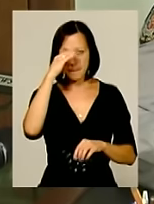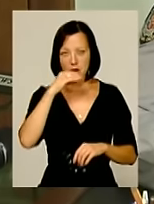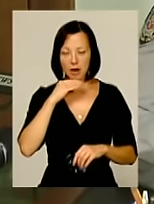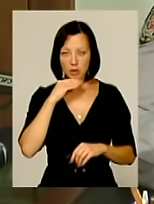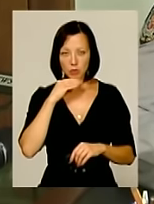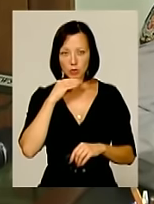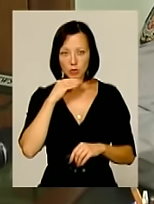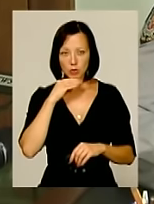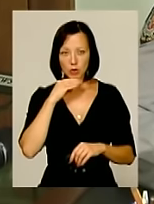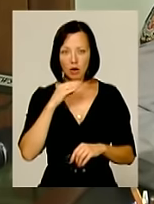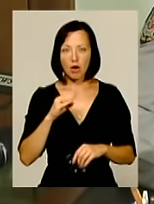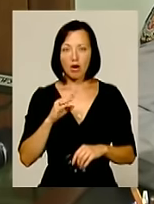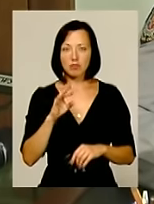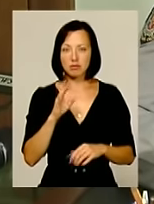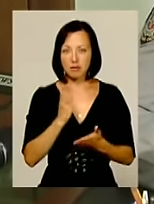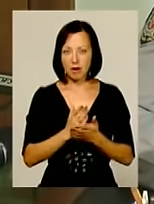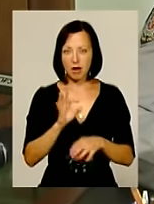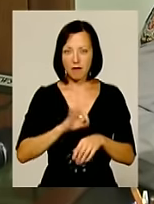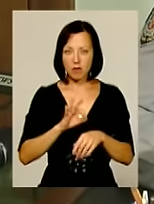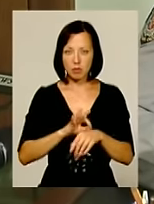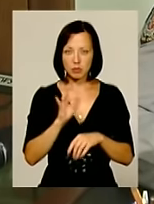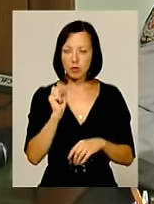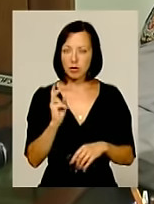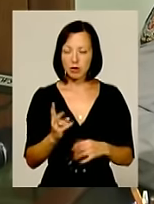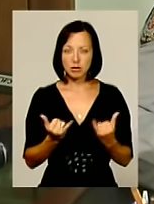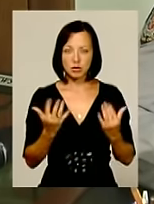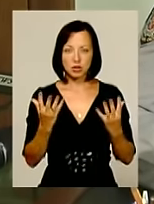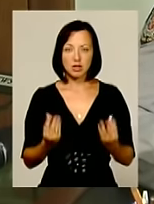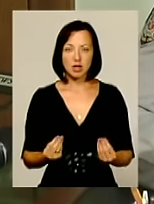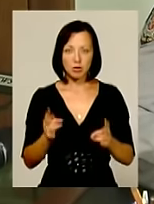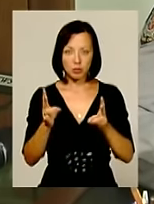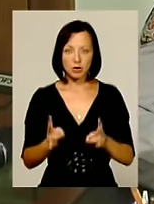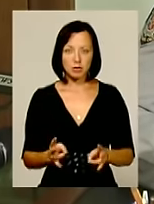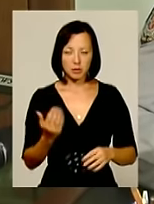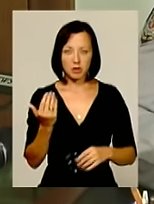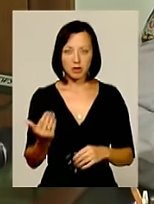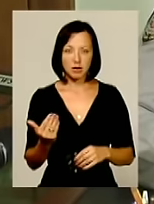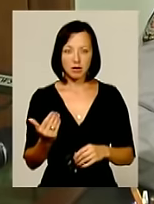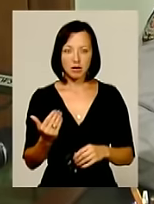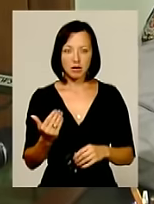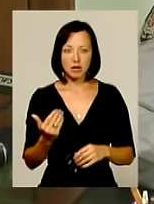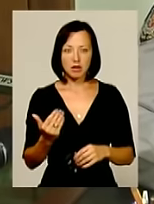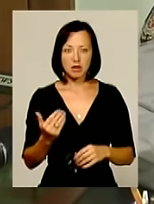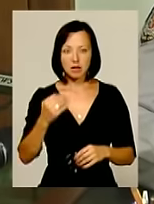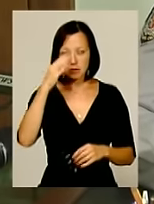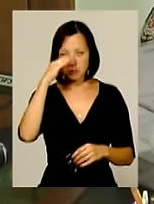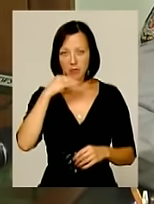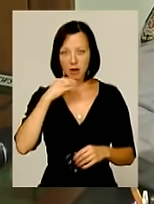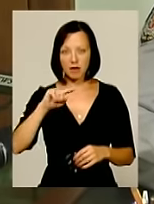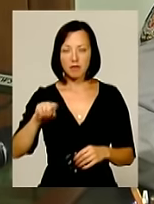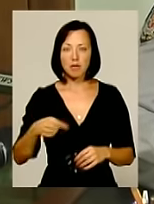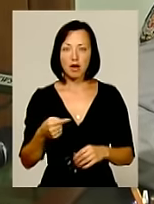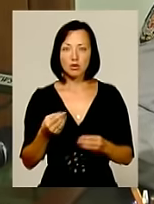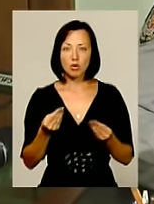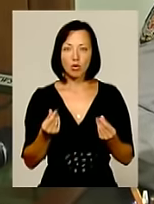онкохворий, на сьогоднішній день потерпіло в кожному злочині, і з батька вимагалися ці кошти